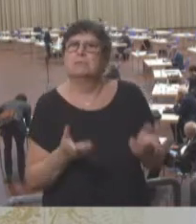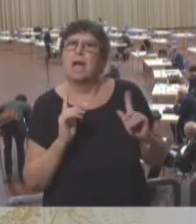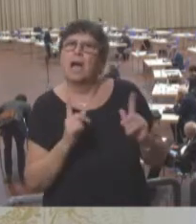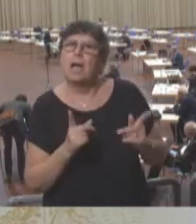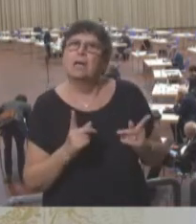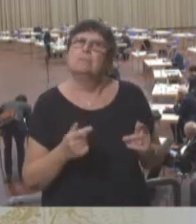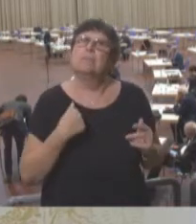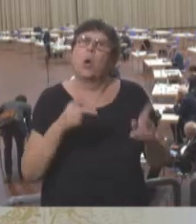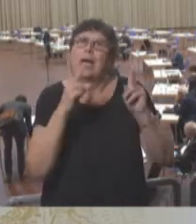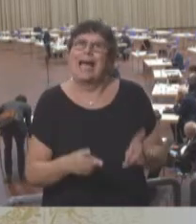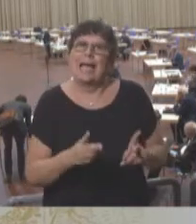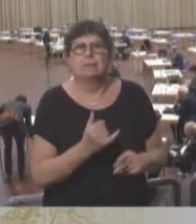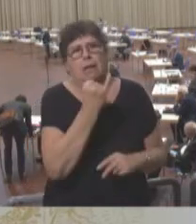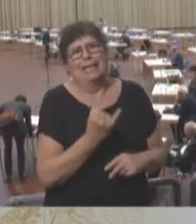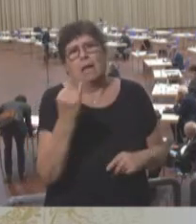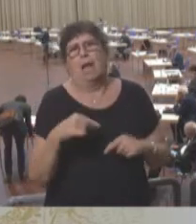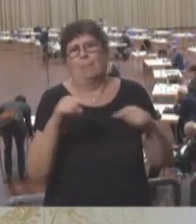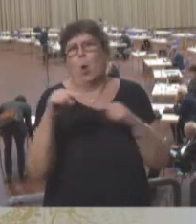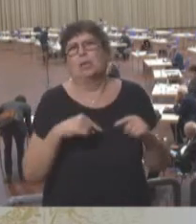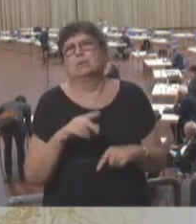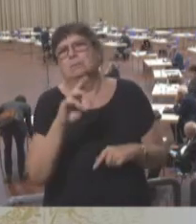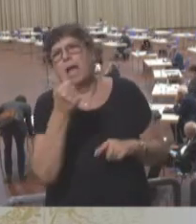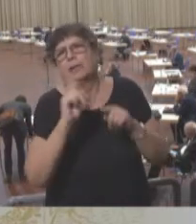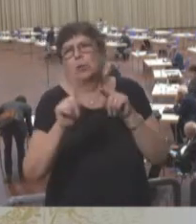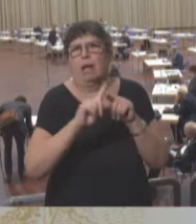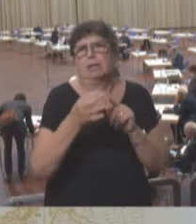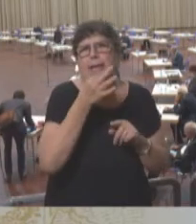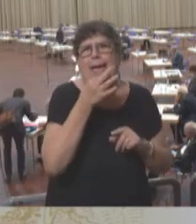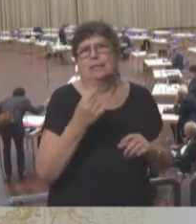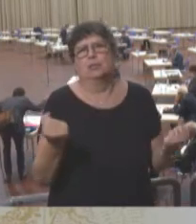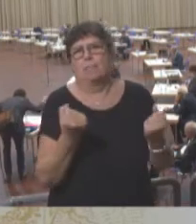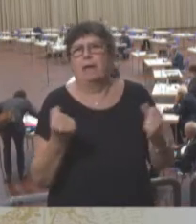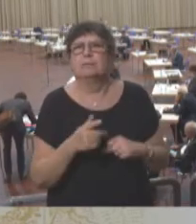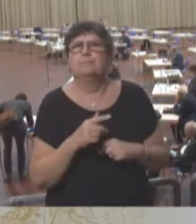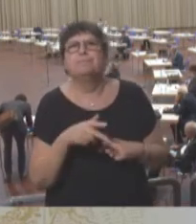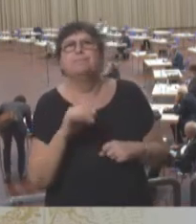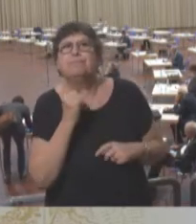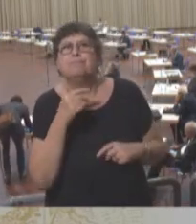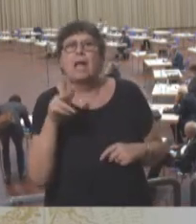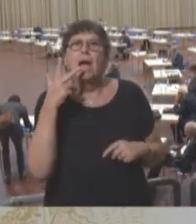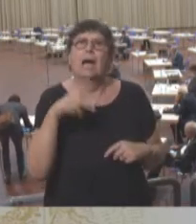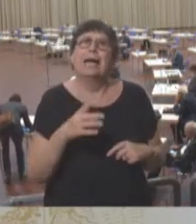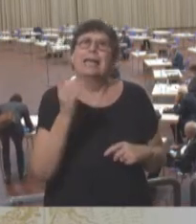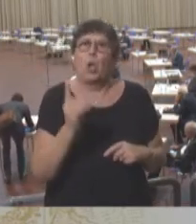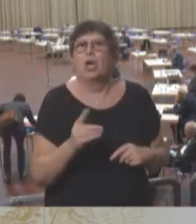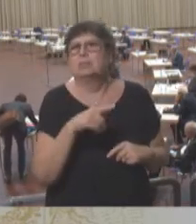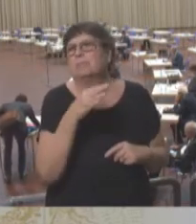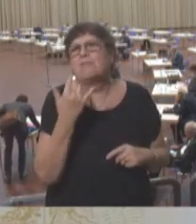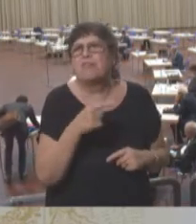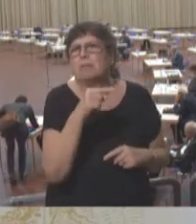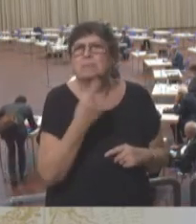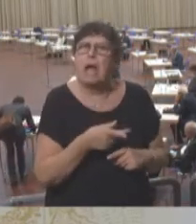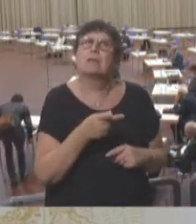Aber es ist auch das Recht eines jeden Abgeordneten, vielleicht ein oder andere Ausführungen zu machen. Ja, Herr Dörr, vieles von dem, was Sie gesagt haben, ist